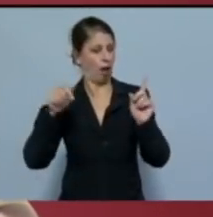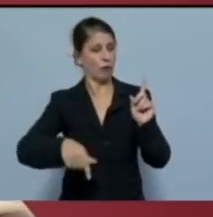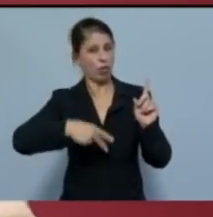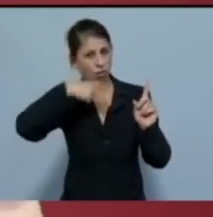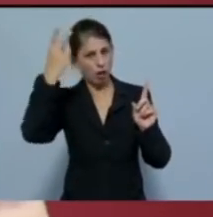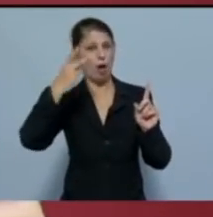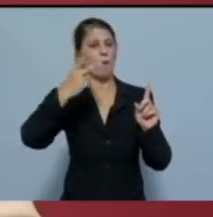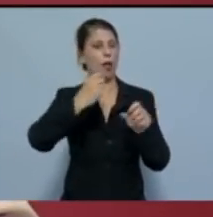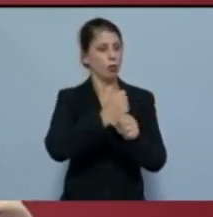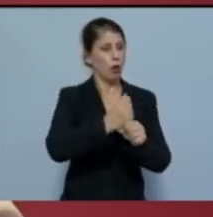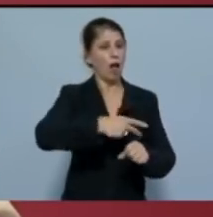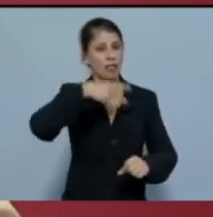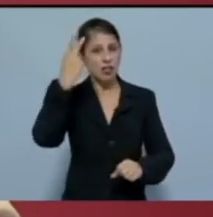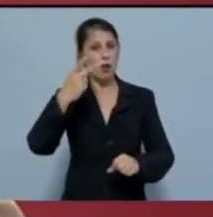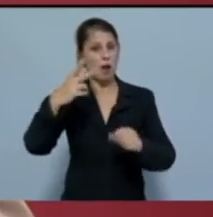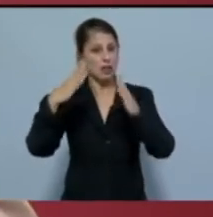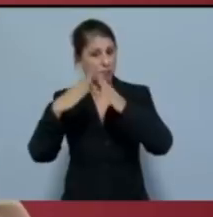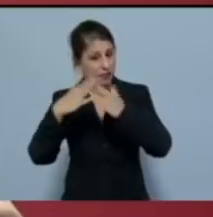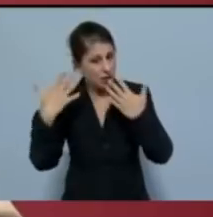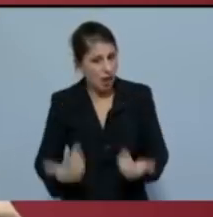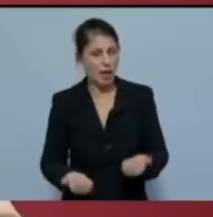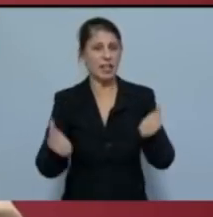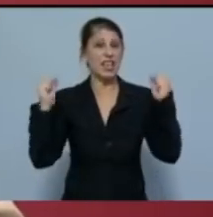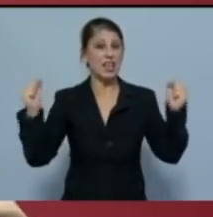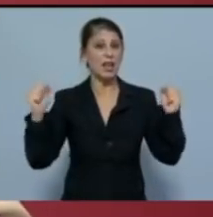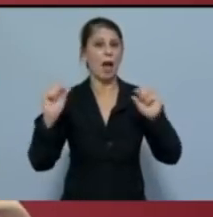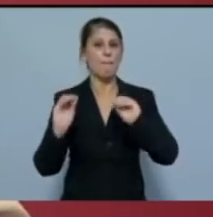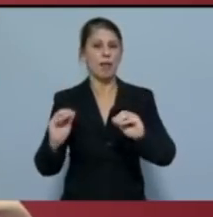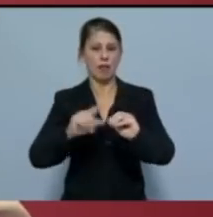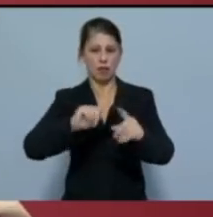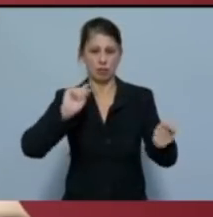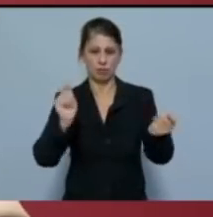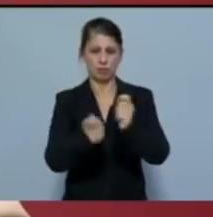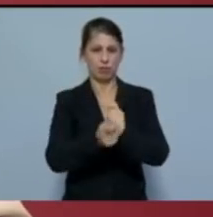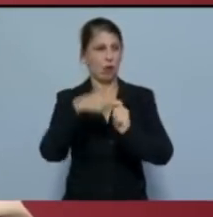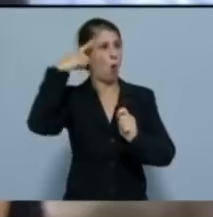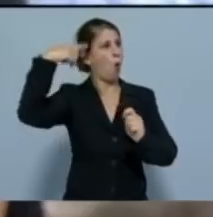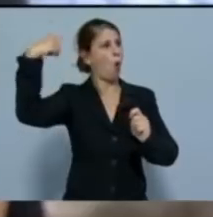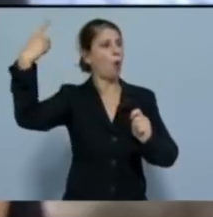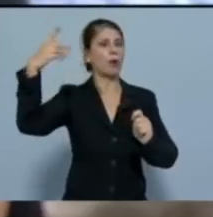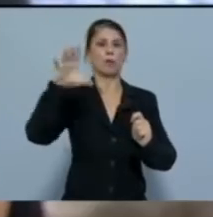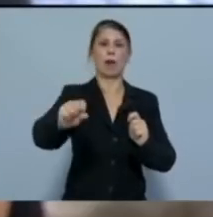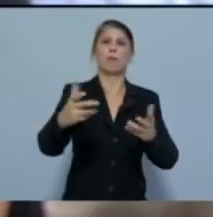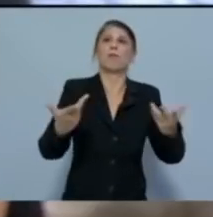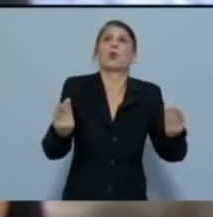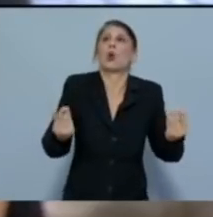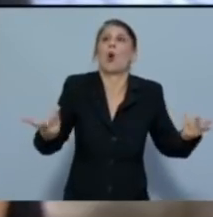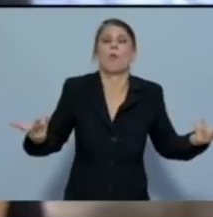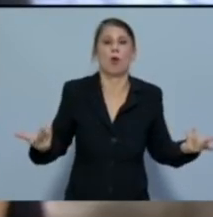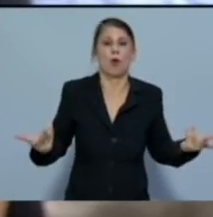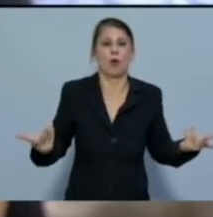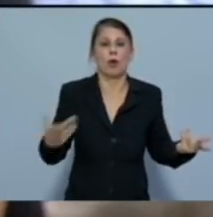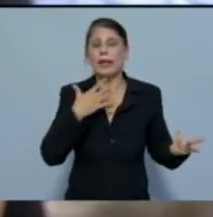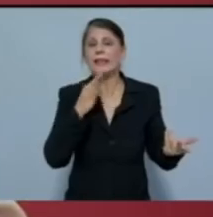στη στέγαση, στην παιδεία, στην υγεία μετατρέπονται σε άπιαστα όνειρα. Γιατί άραγε είναι